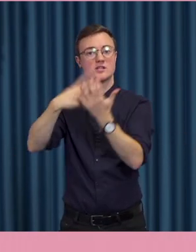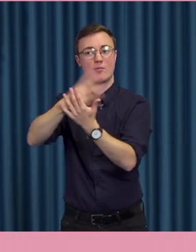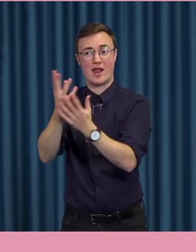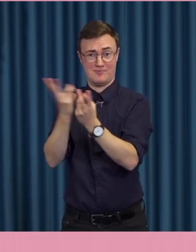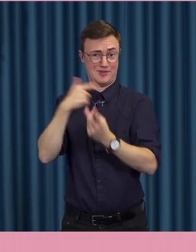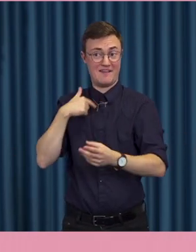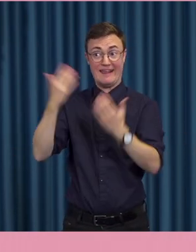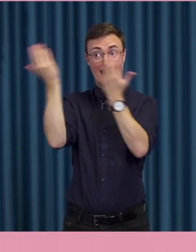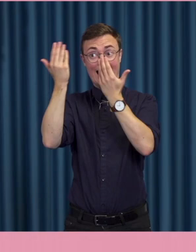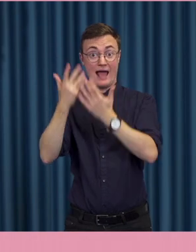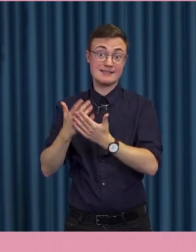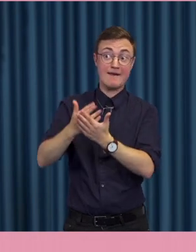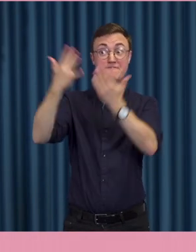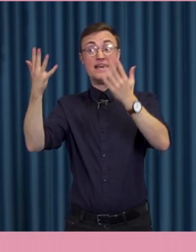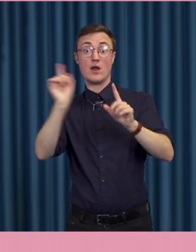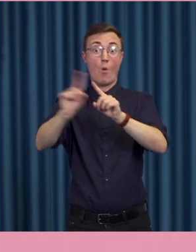om det nu går att tänka sig ens om.